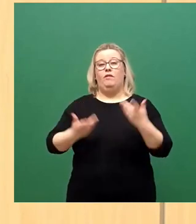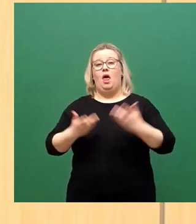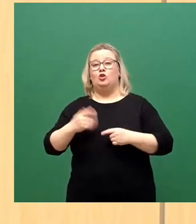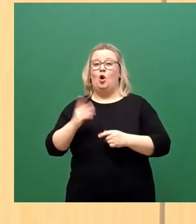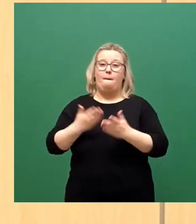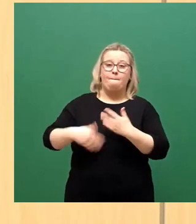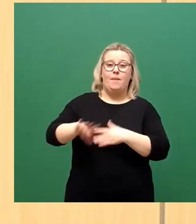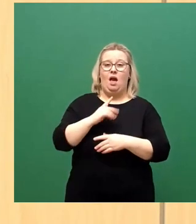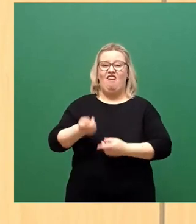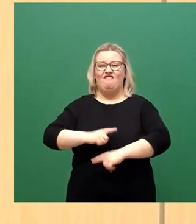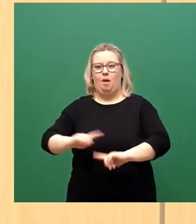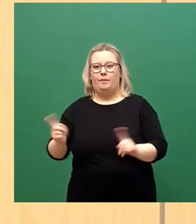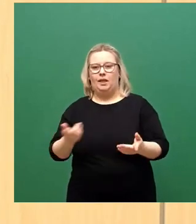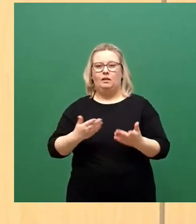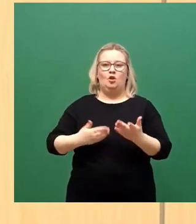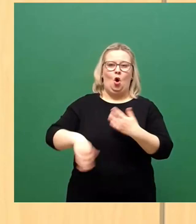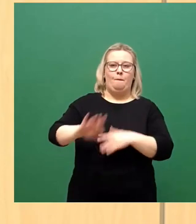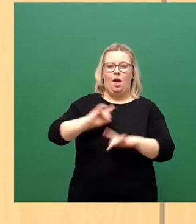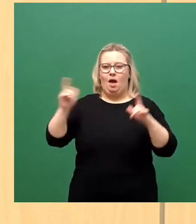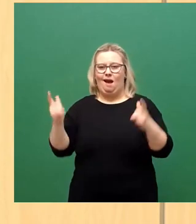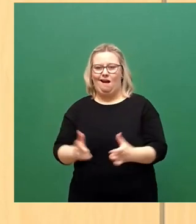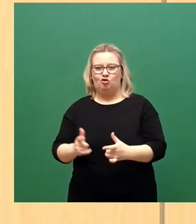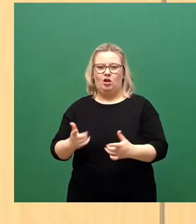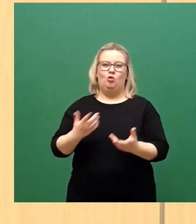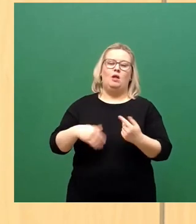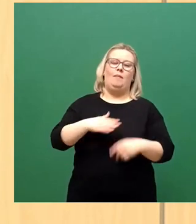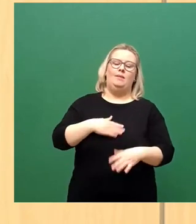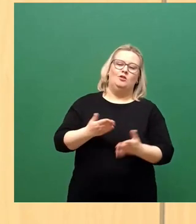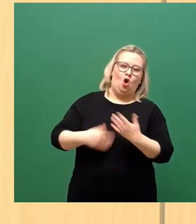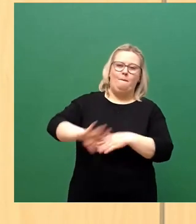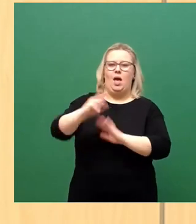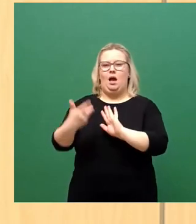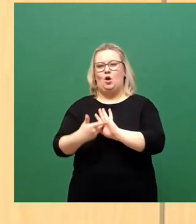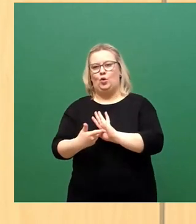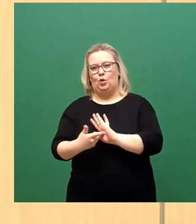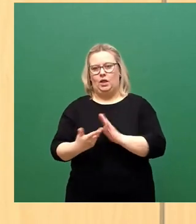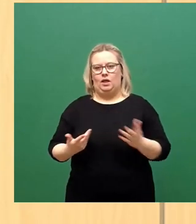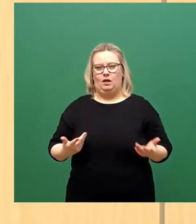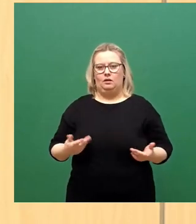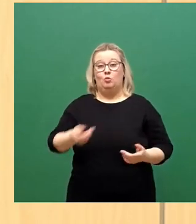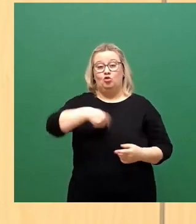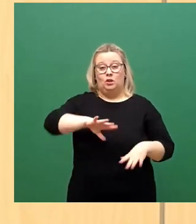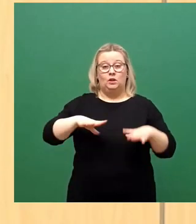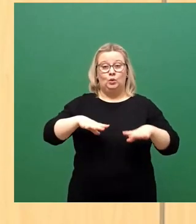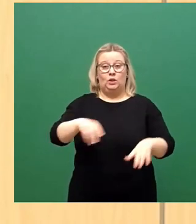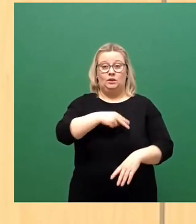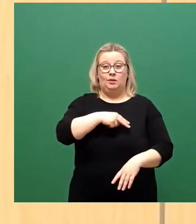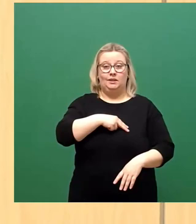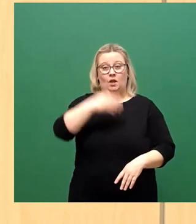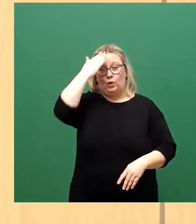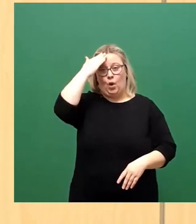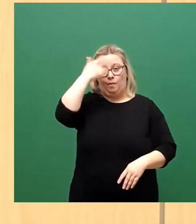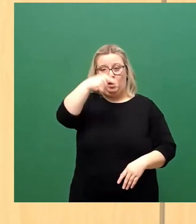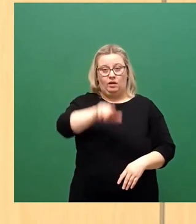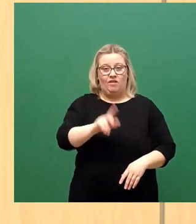verbieten, noch mehr einschränken und am allerliebsten noch mehr kontrollieren. Schon unsere Gesundheitsministerin Köpping, vielleicht erinnern Sie sich,